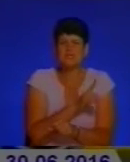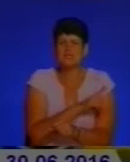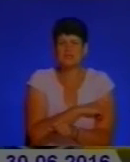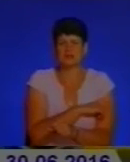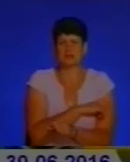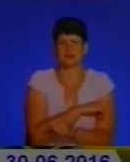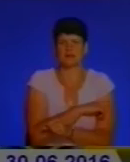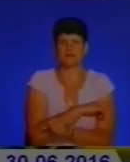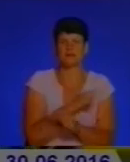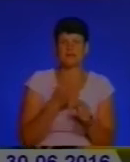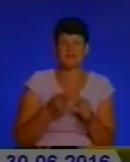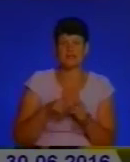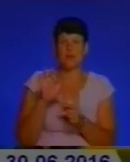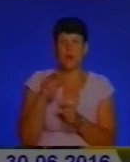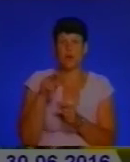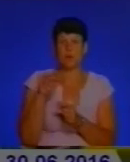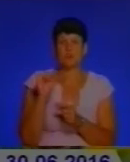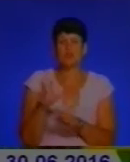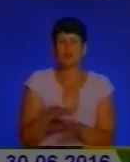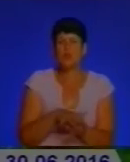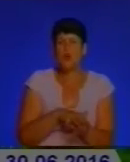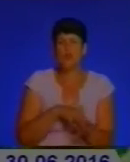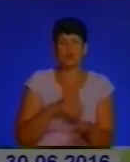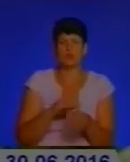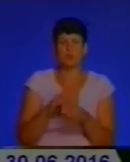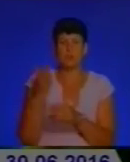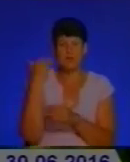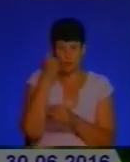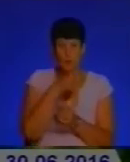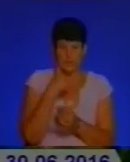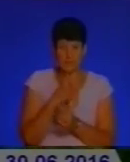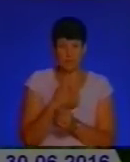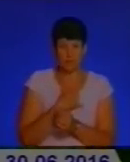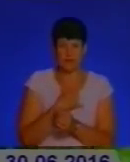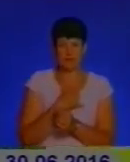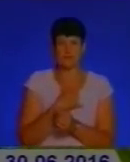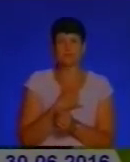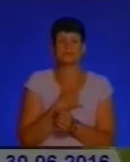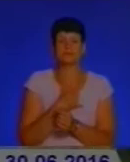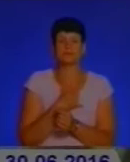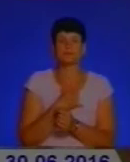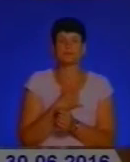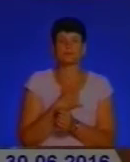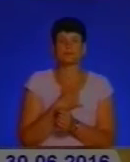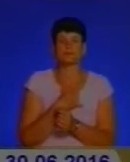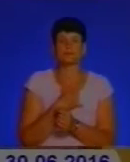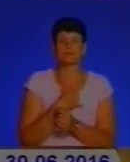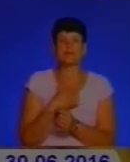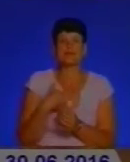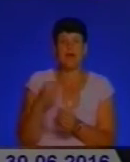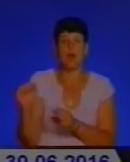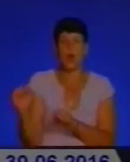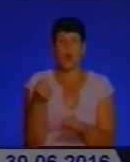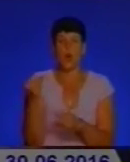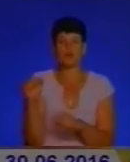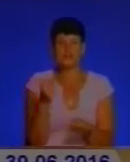є опек. І воно довго не зайшла. В мене минулий рік, я косив, і